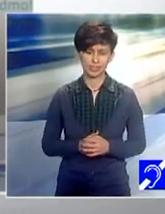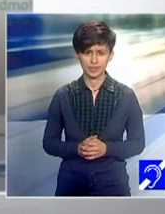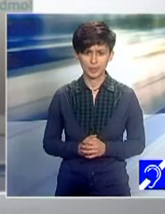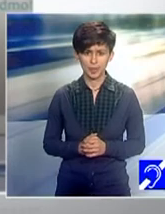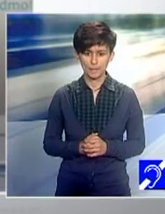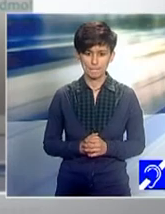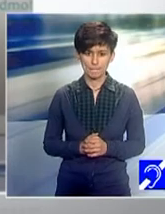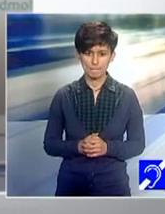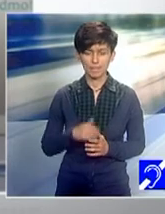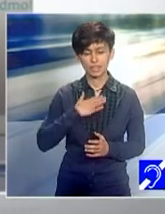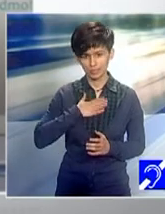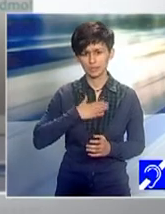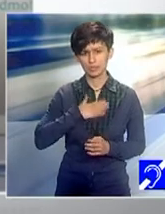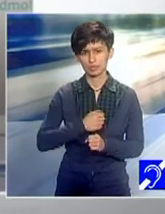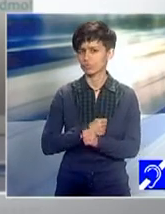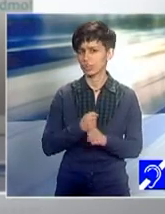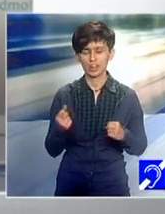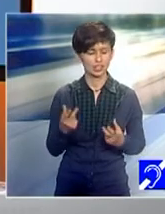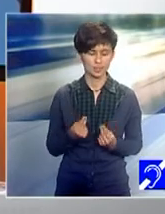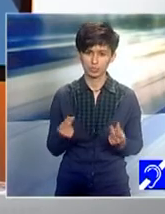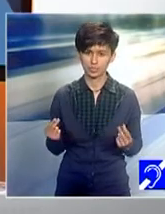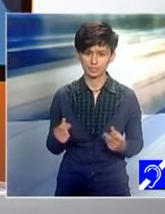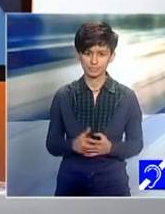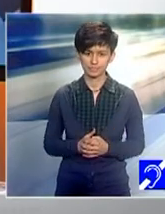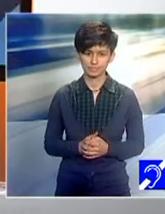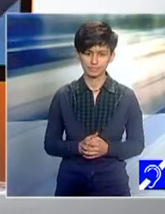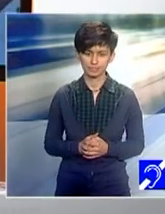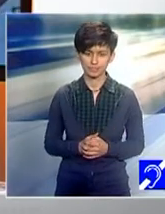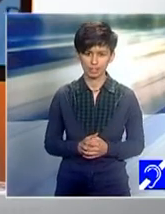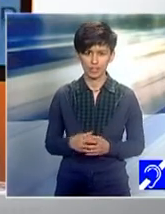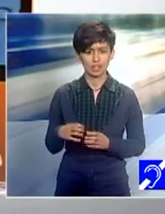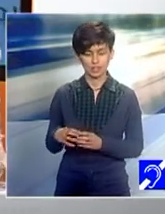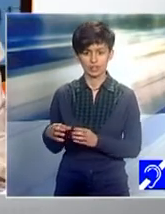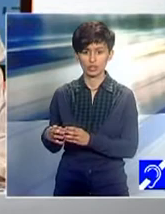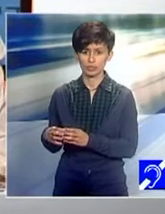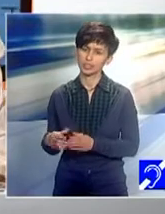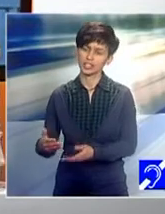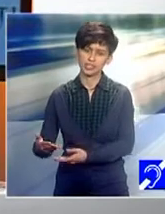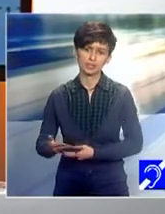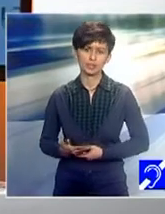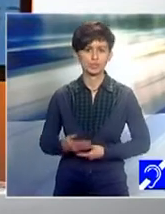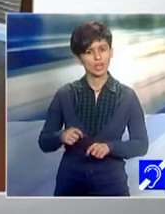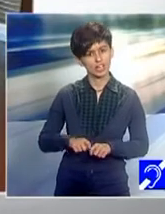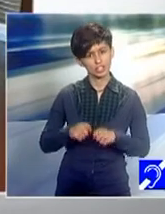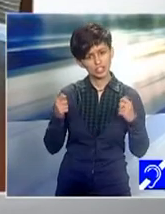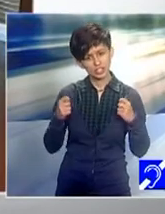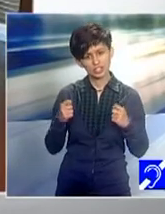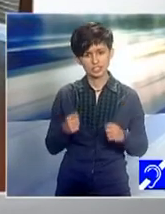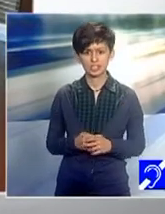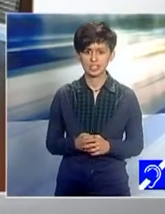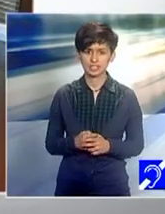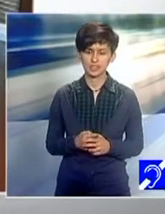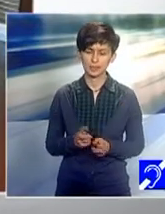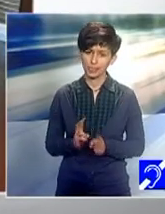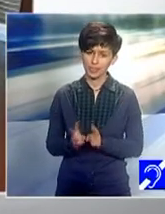Deci, foarte mult mi-a plăcut, foarte mult. Unități foarte primitoare și deschise, din câte, nu am seama, din